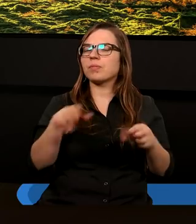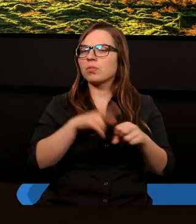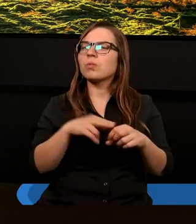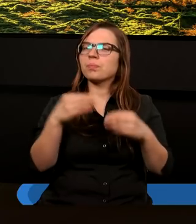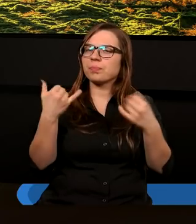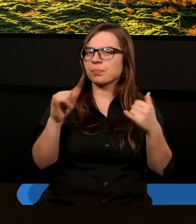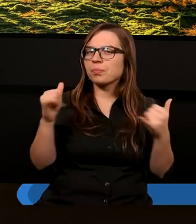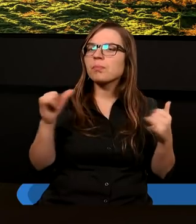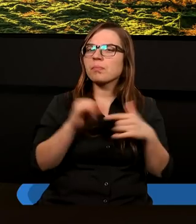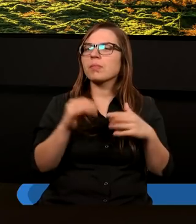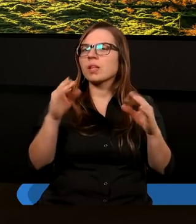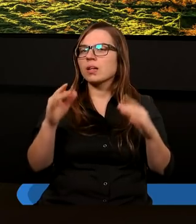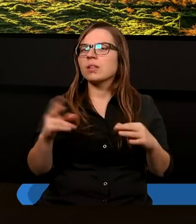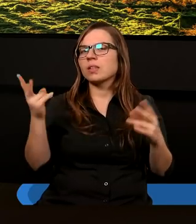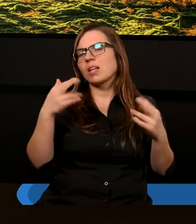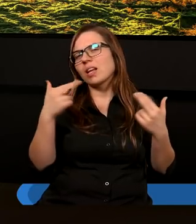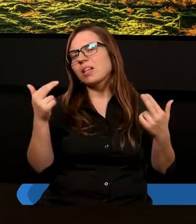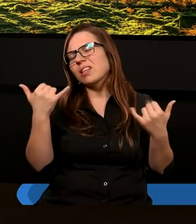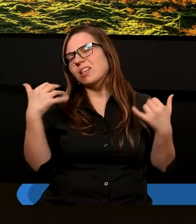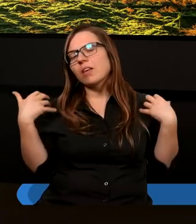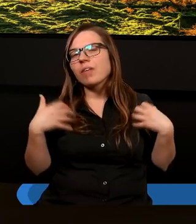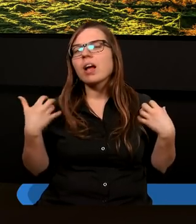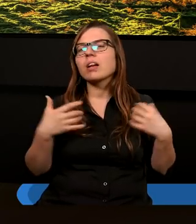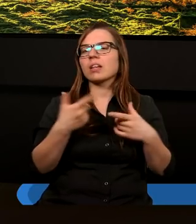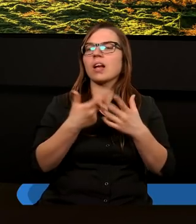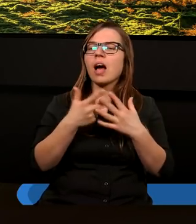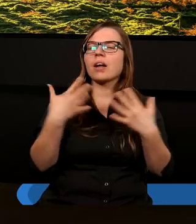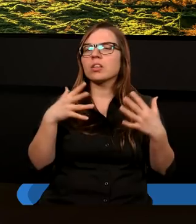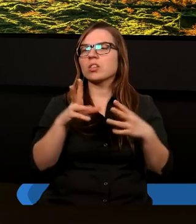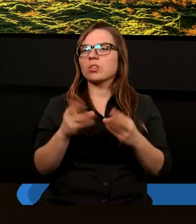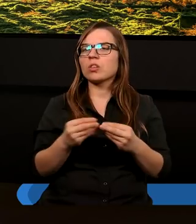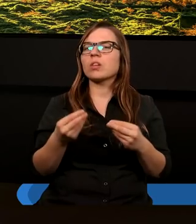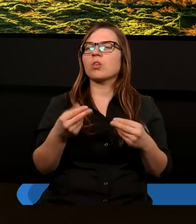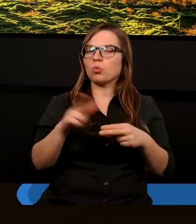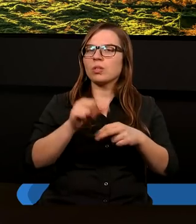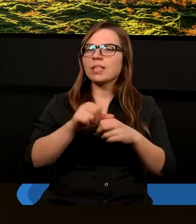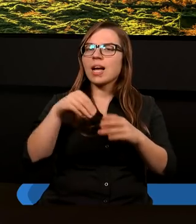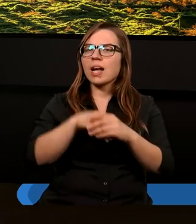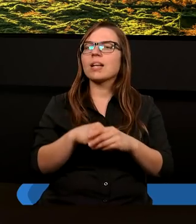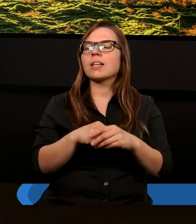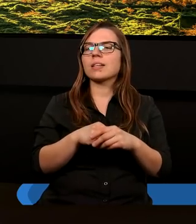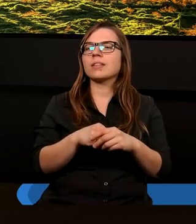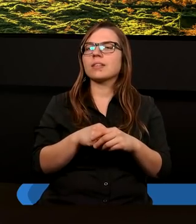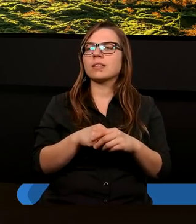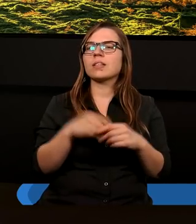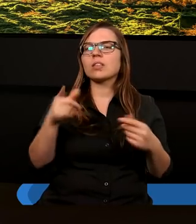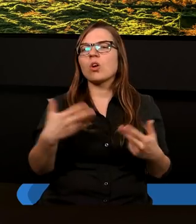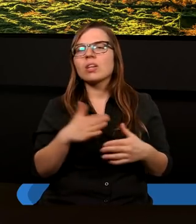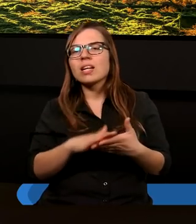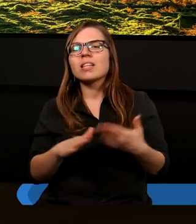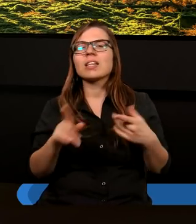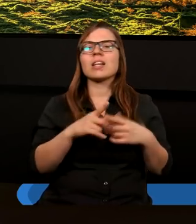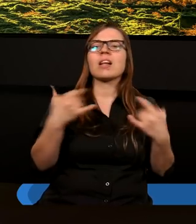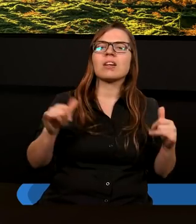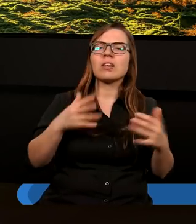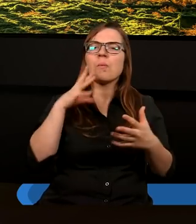spadają z nieba i te zwierzęta nieczyste i ten rozkaz, który mówi, jedz to, co nieczyste. To się jeszcze